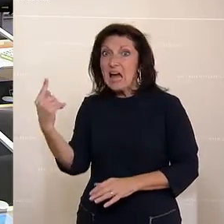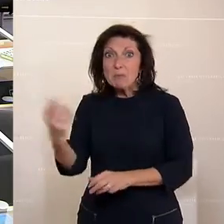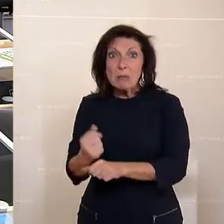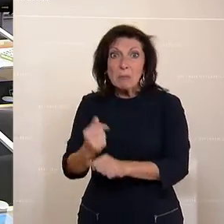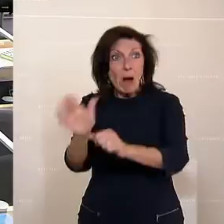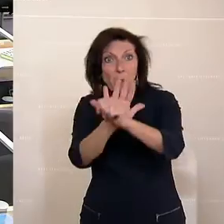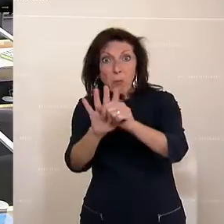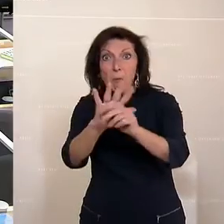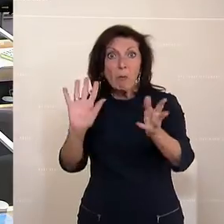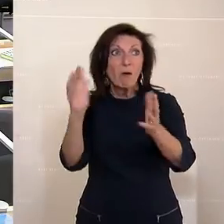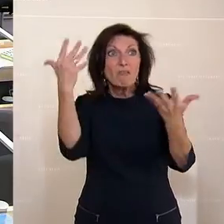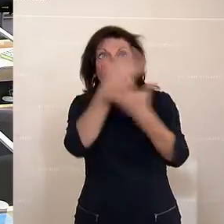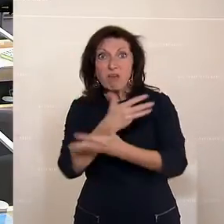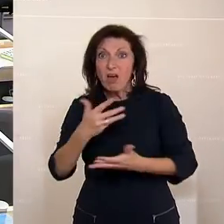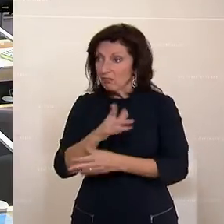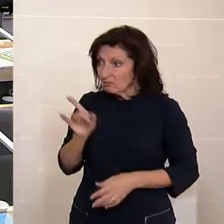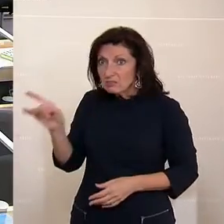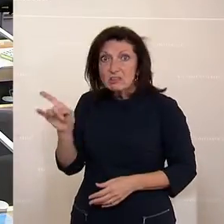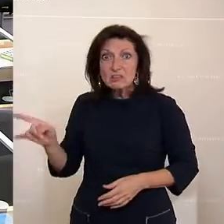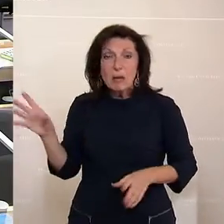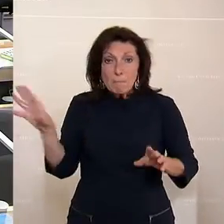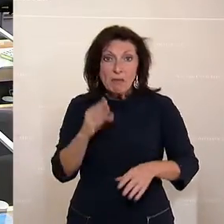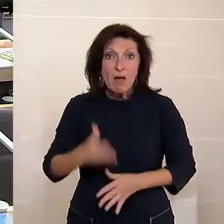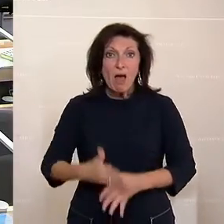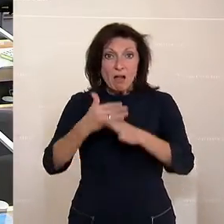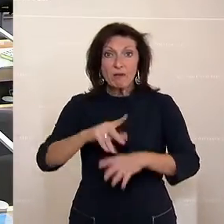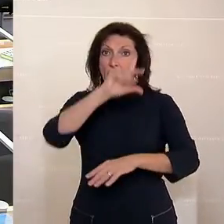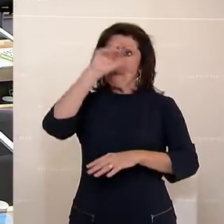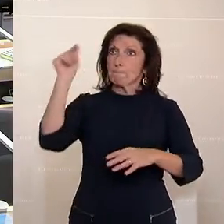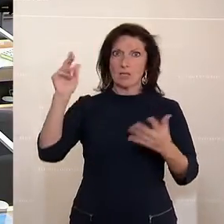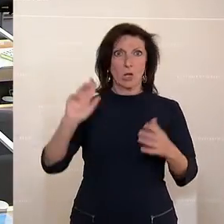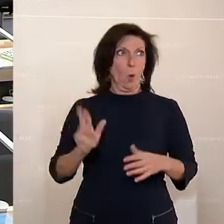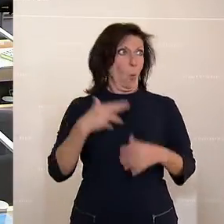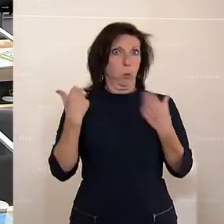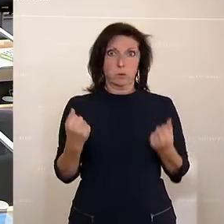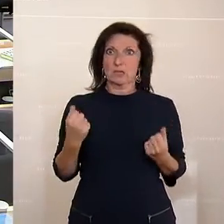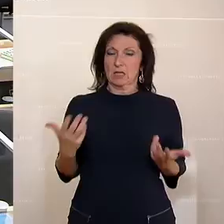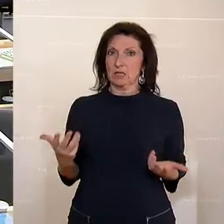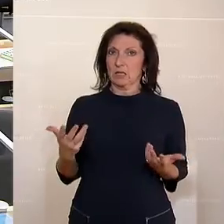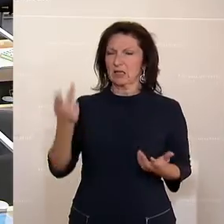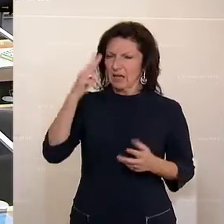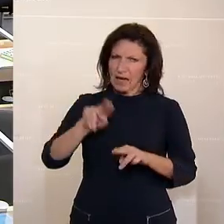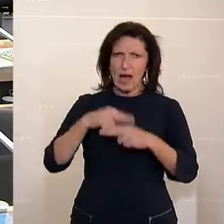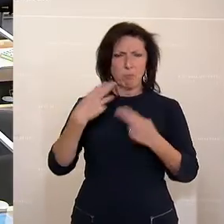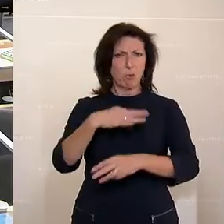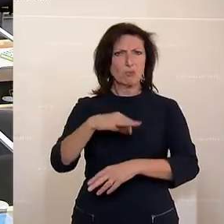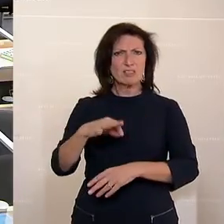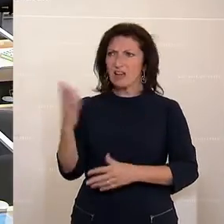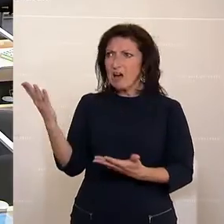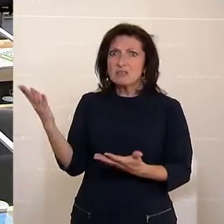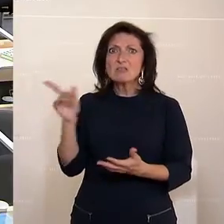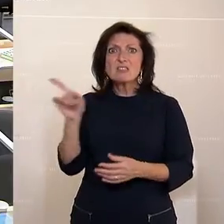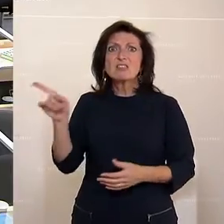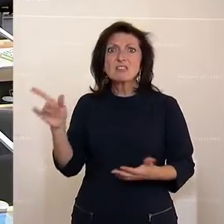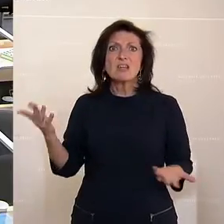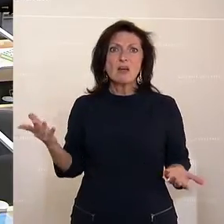Sie sind Teil dieser Verwirrung. Sie tragen dazu bei, dass die Menschen verunsichert sind. Herr Bundeskanzler, was ist es denn sonst, wenn